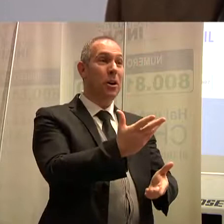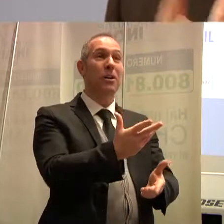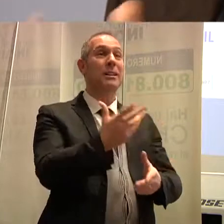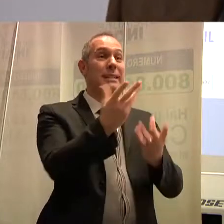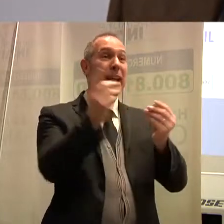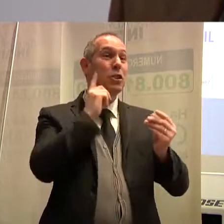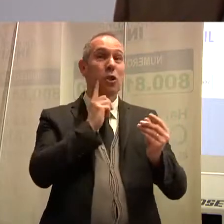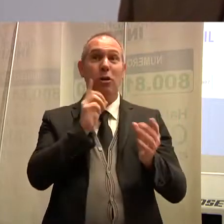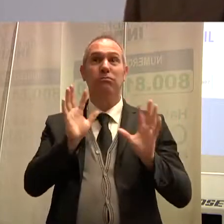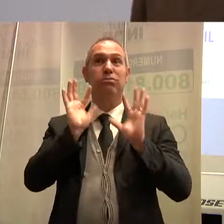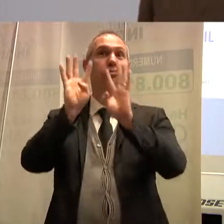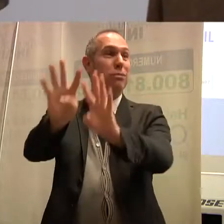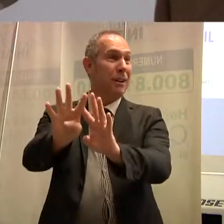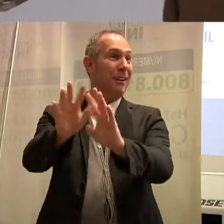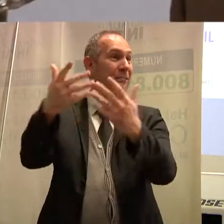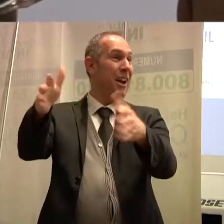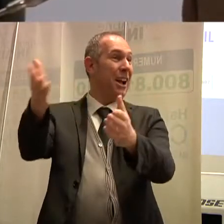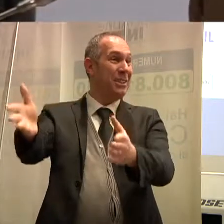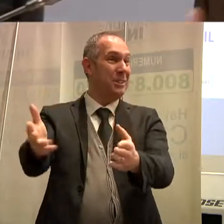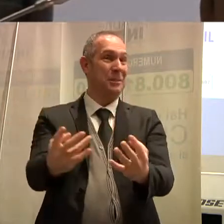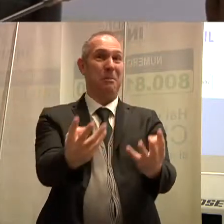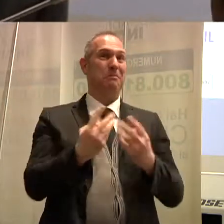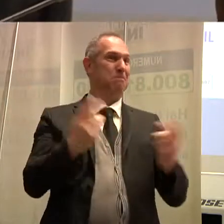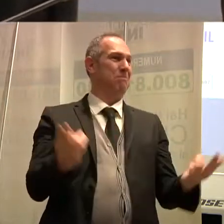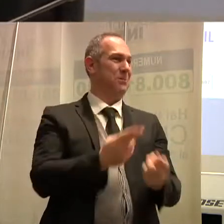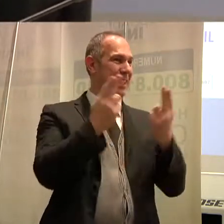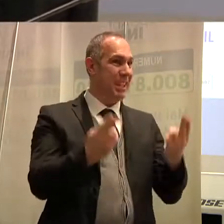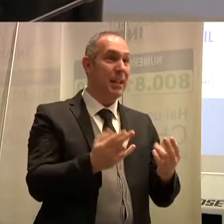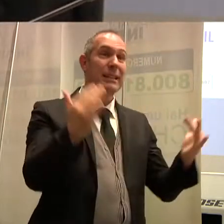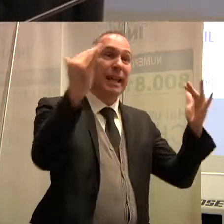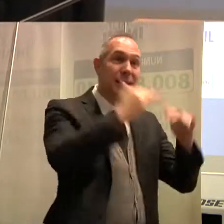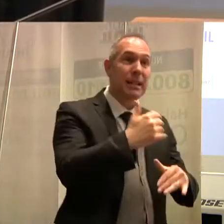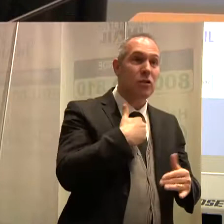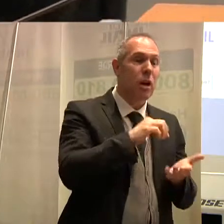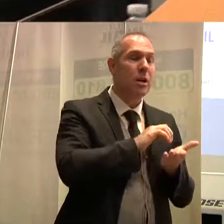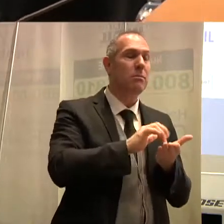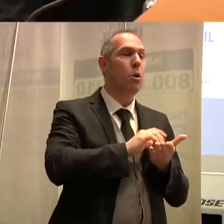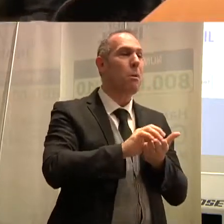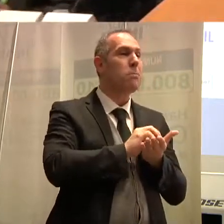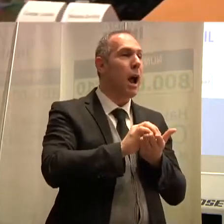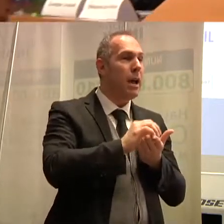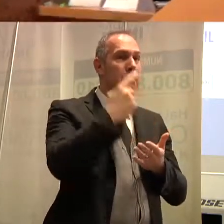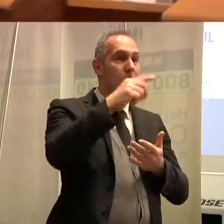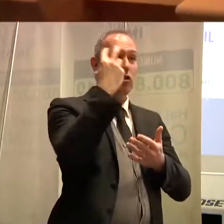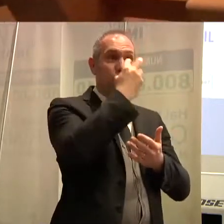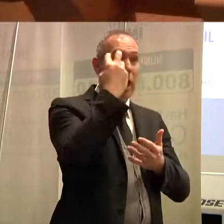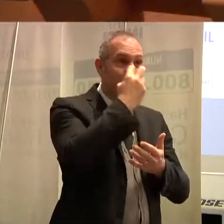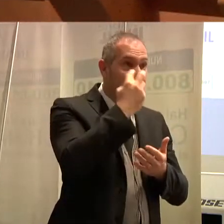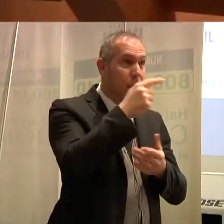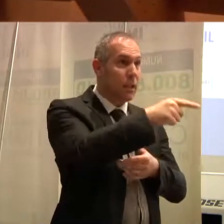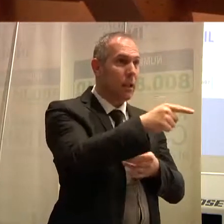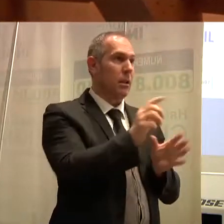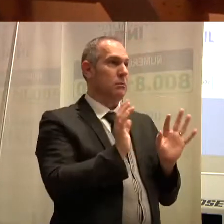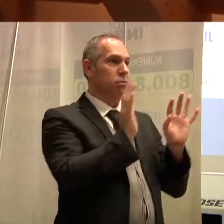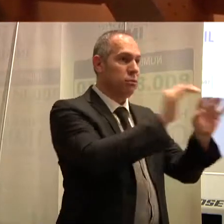c'è il premio Braille dell'Unione Italiana Cechi, ci sono iniziative un po' dappertutto. Il nostro amico, dico amico